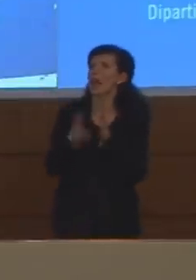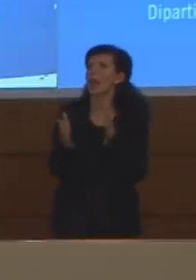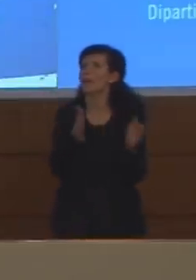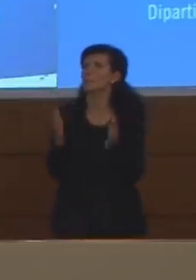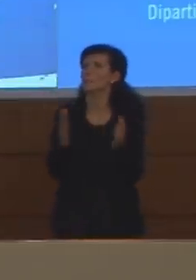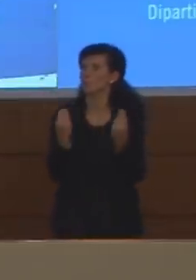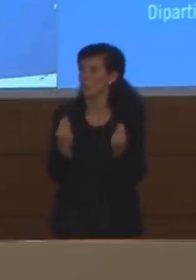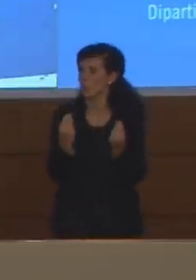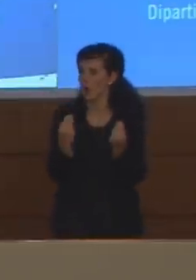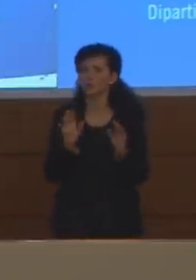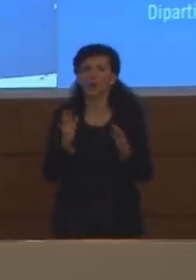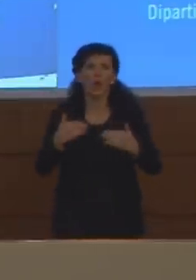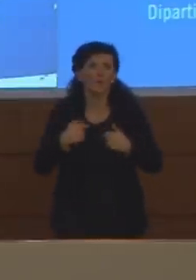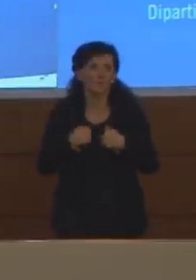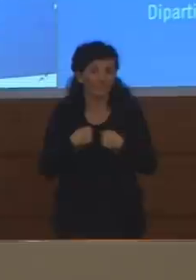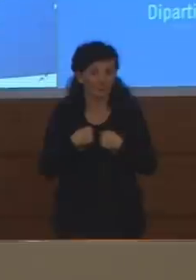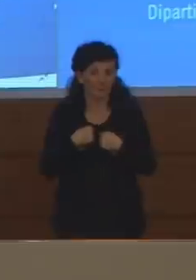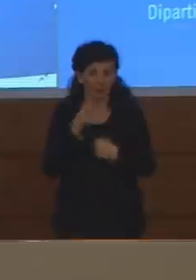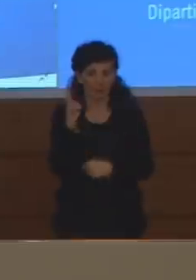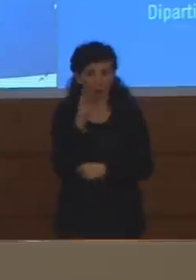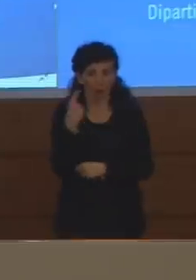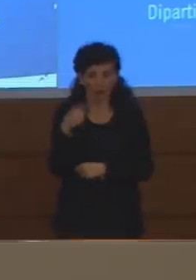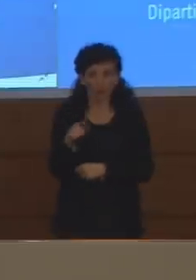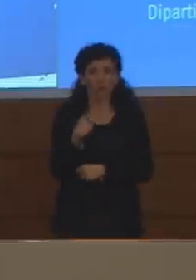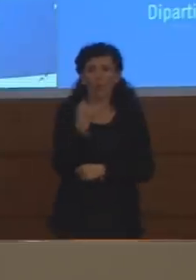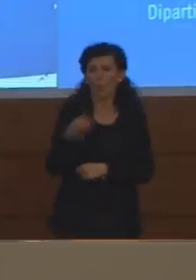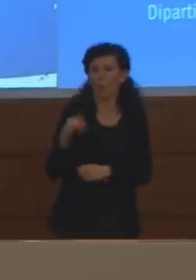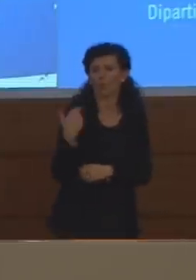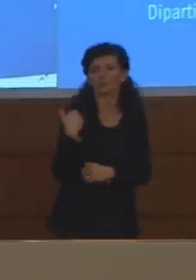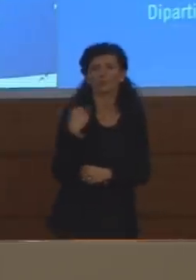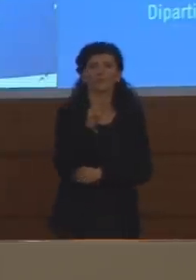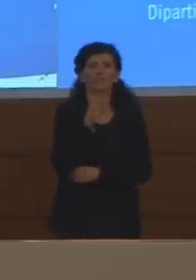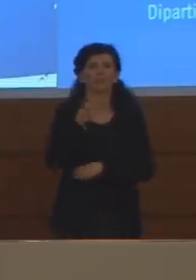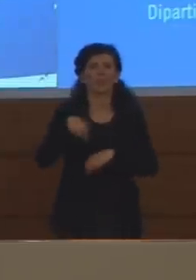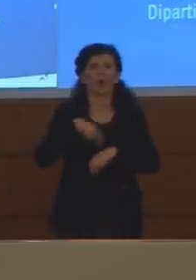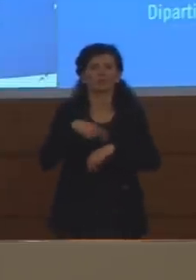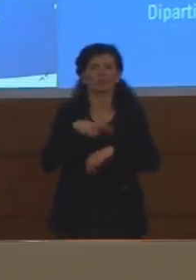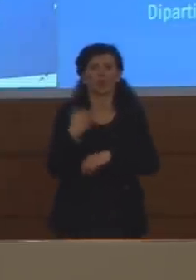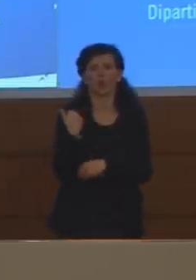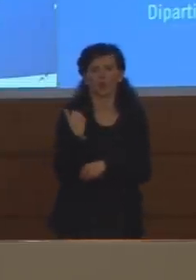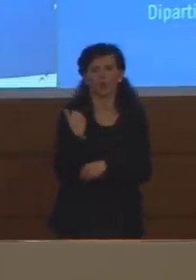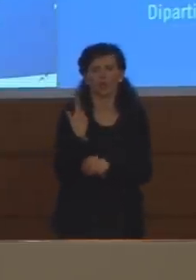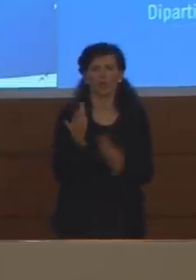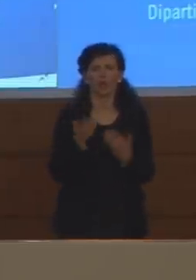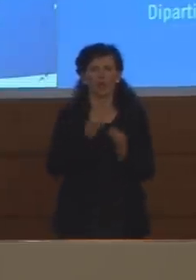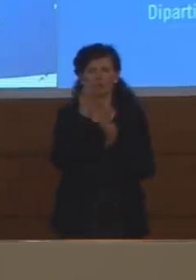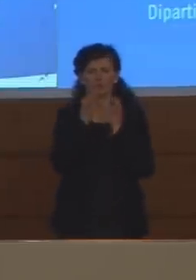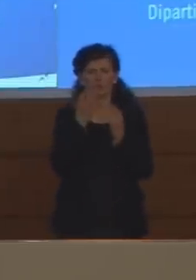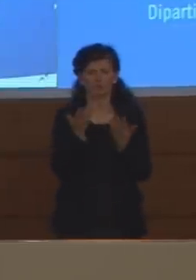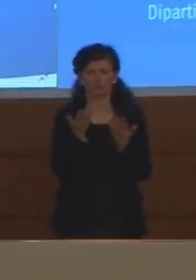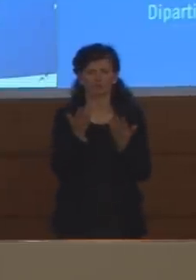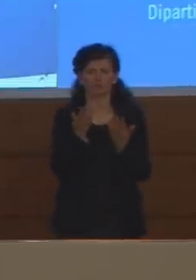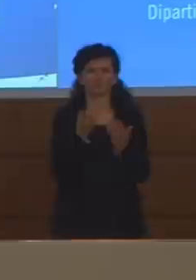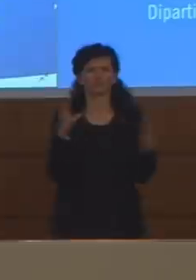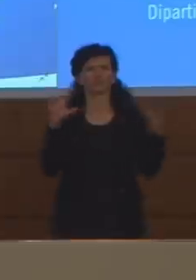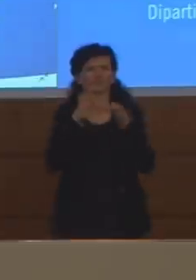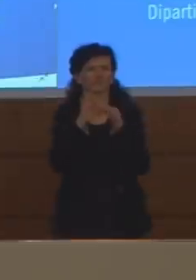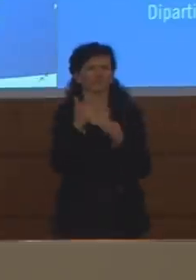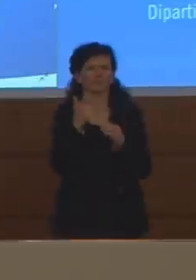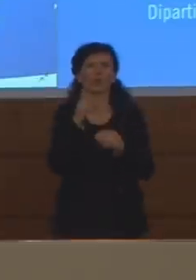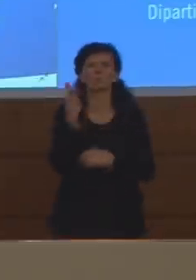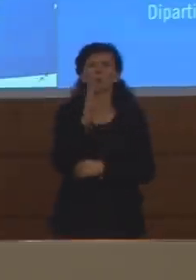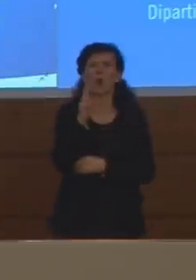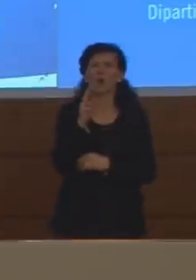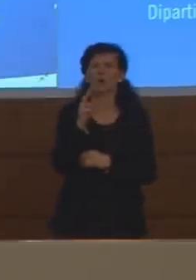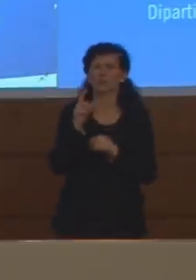per me sono i morti nelle ultime 24 ore perché non avrebbe senso andare a inserire morti a meno che non